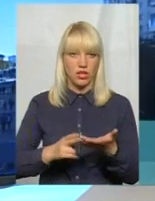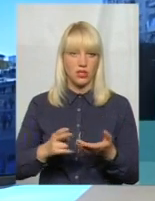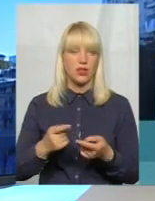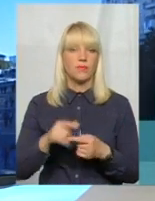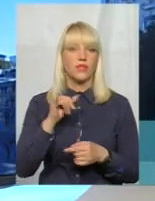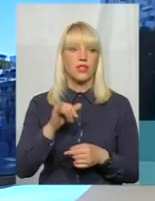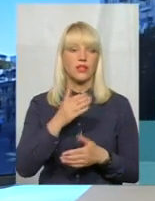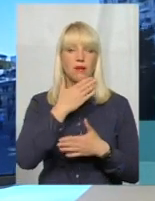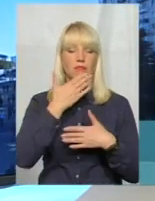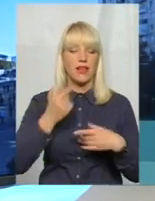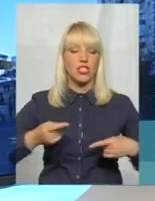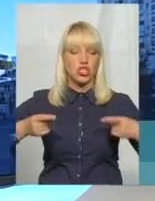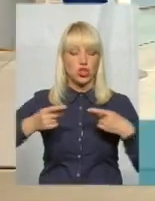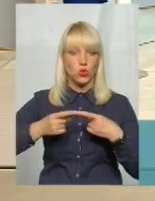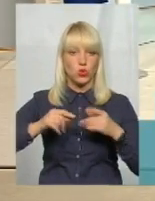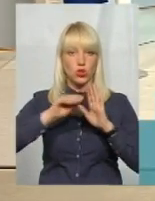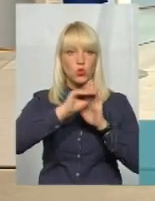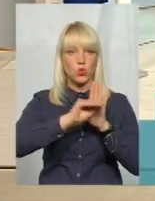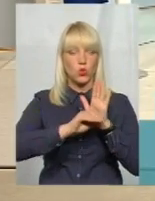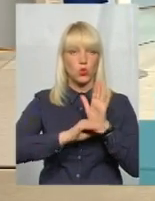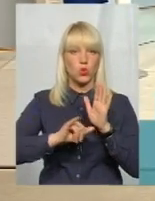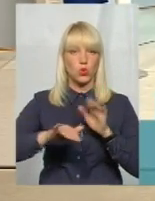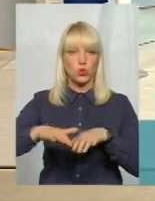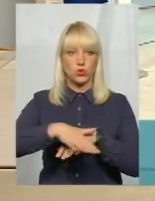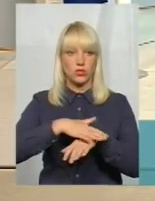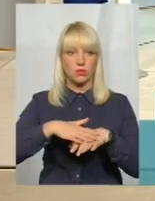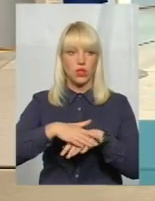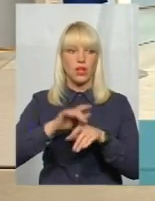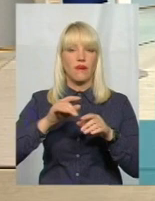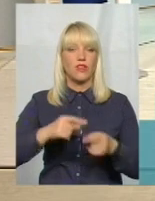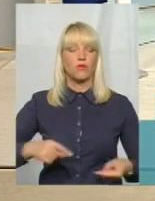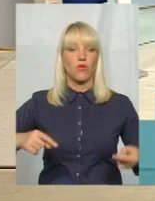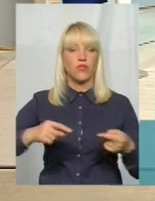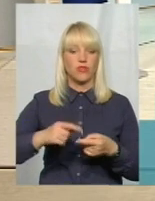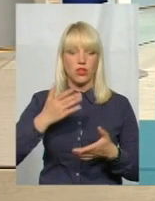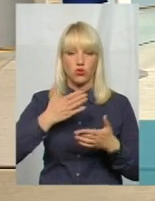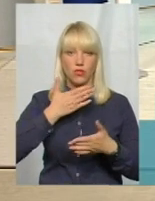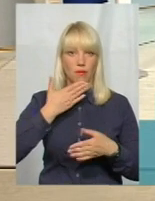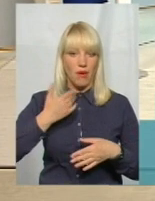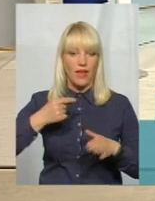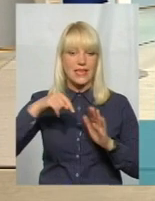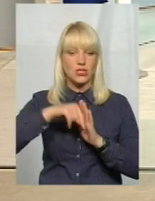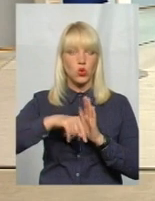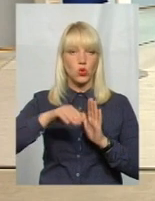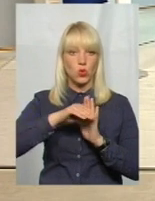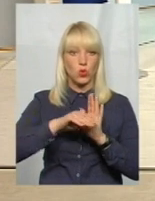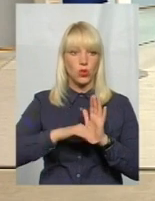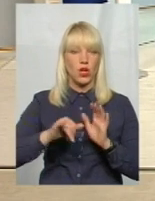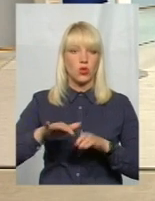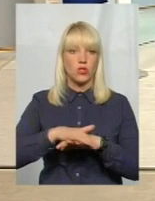нас немає чіткої структури в суспільстві. Відповідно, якщо немає структури в суспільстві, не можуть